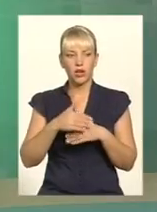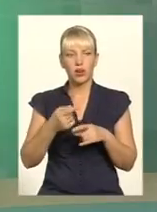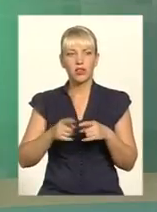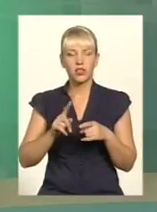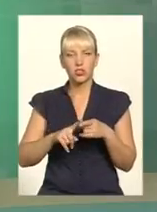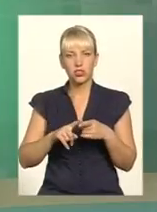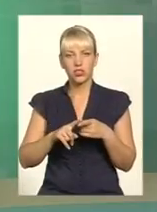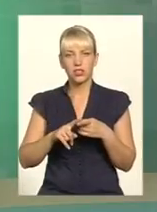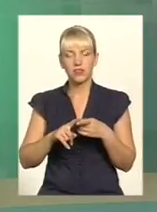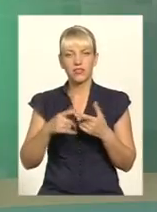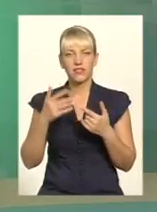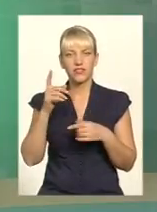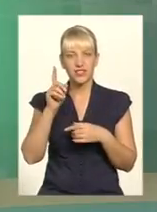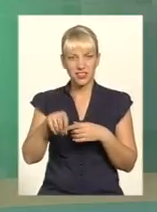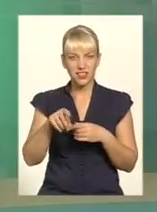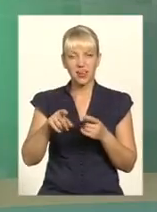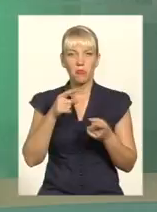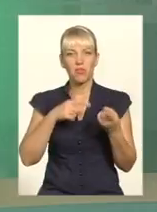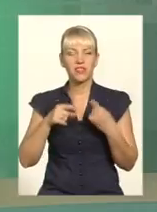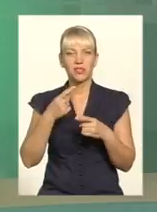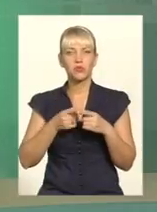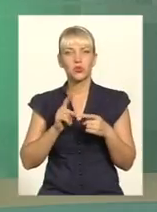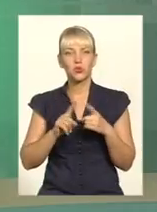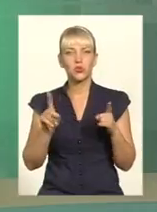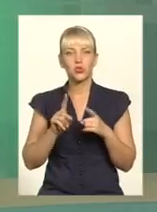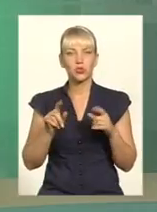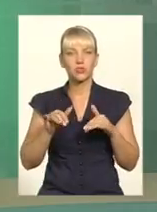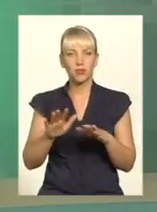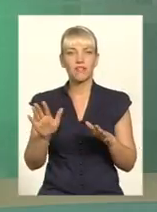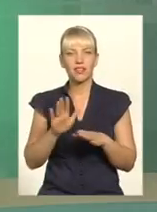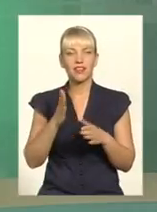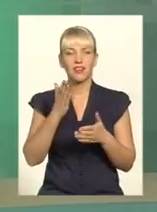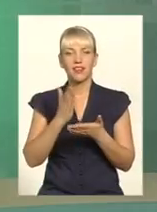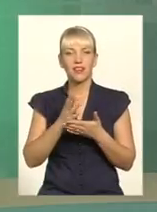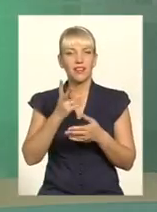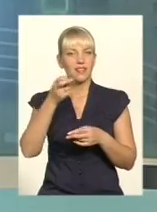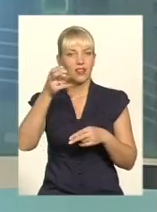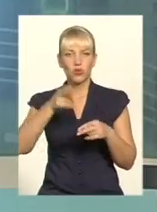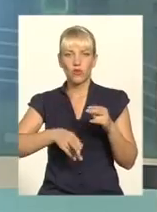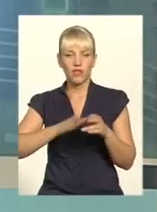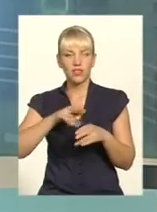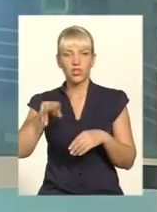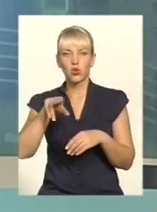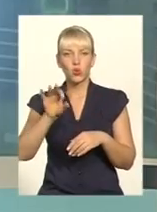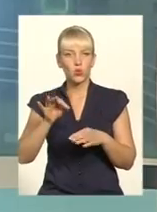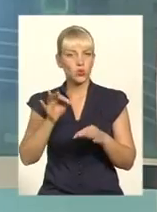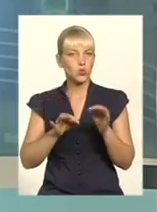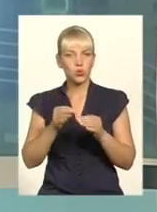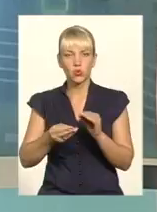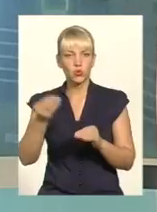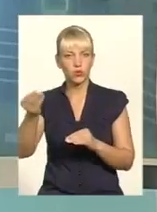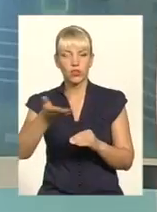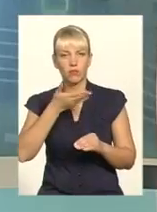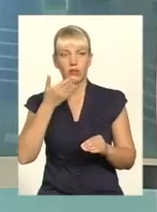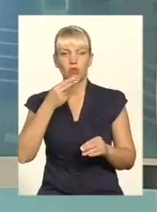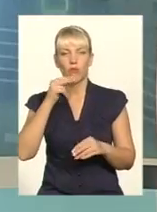повертаємося до того, що справи, які не доведені до суду, до обвинувального